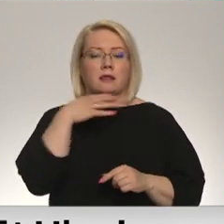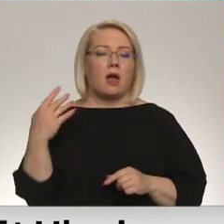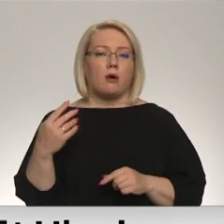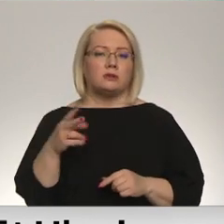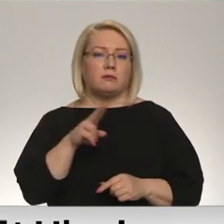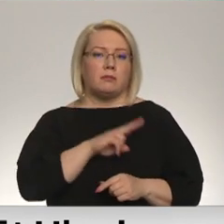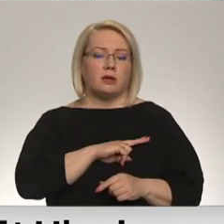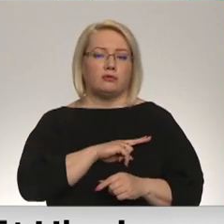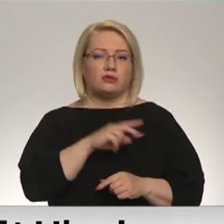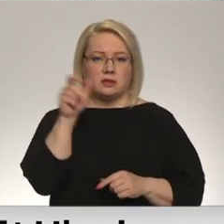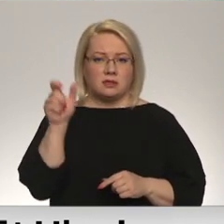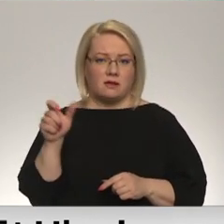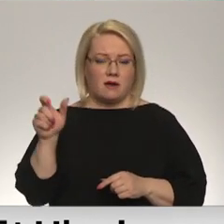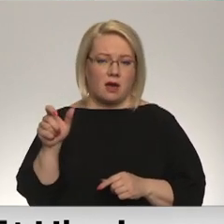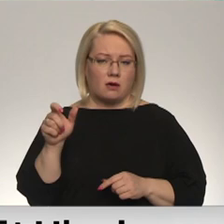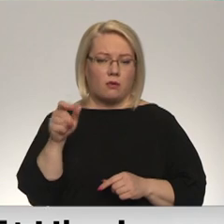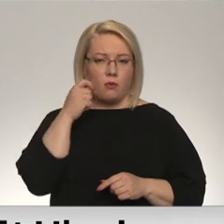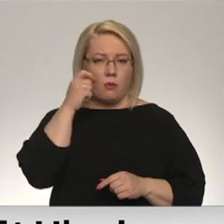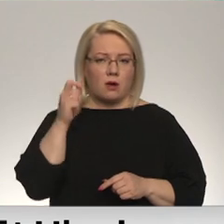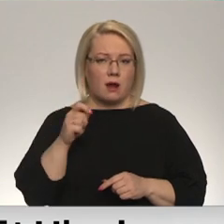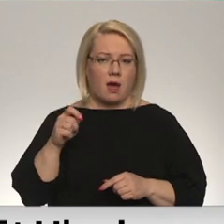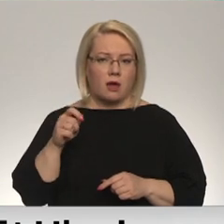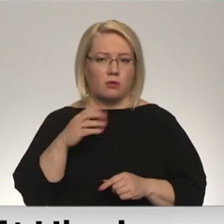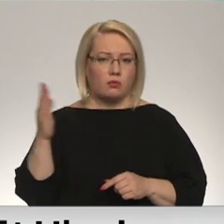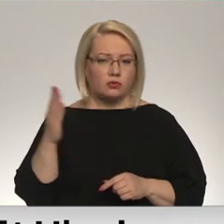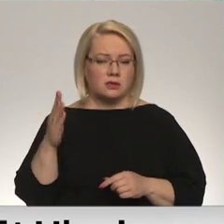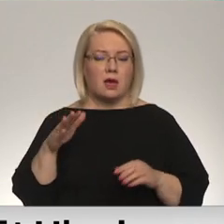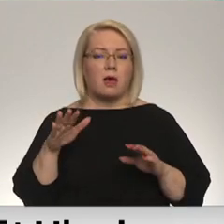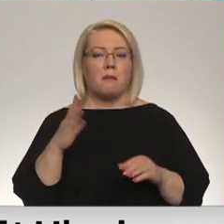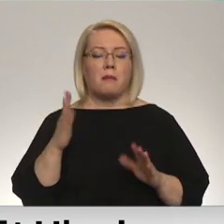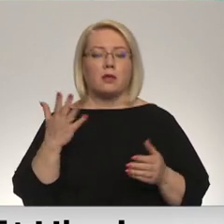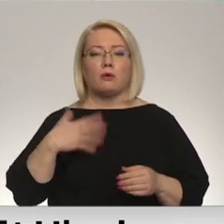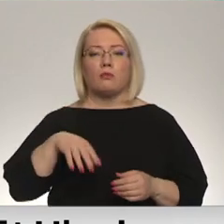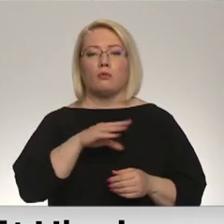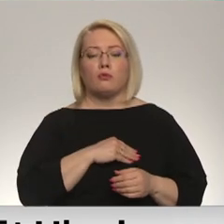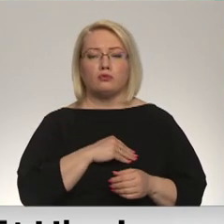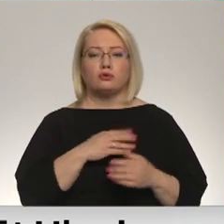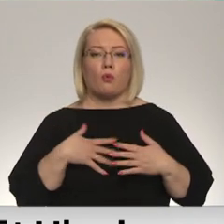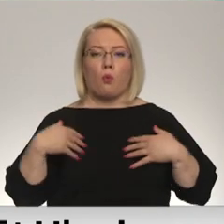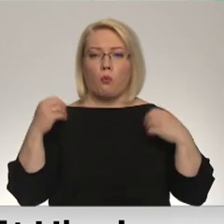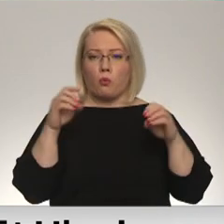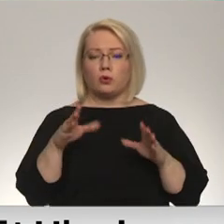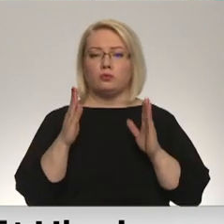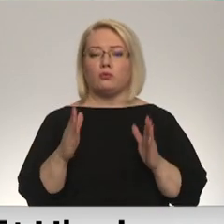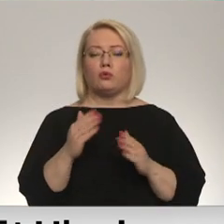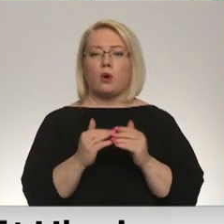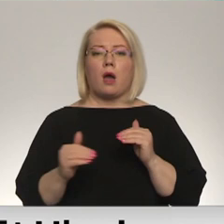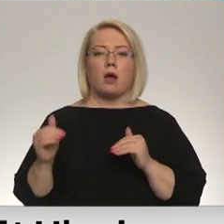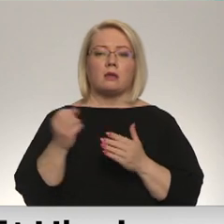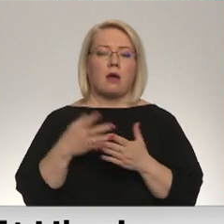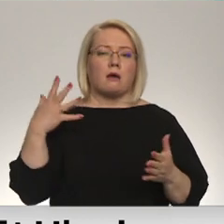Ukraiņa pusē, bet mūsu upuris būtu augstākas cenas.